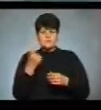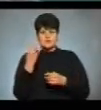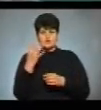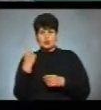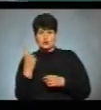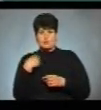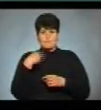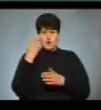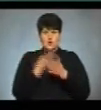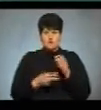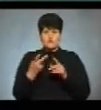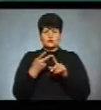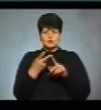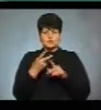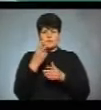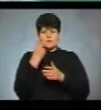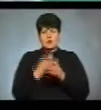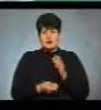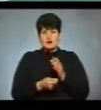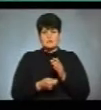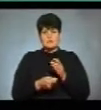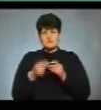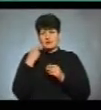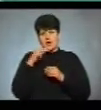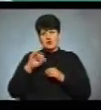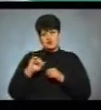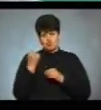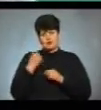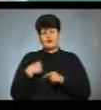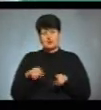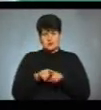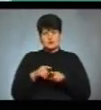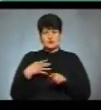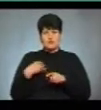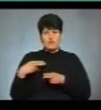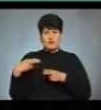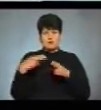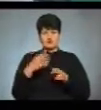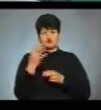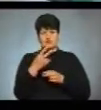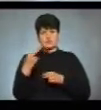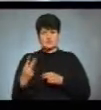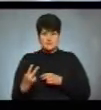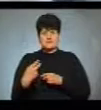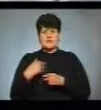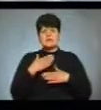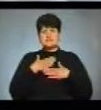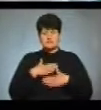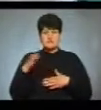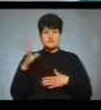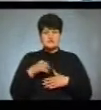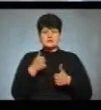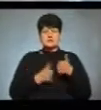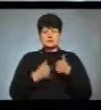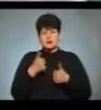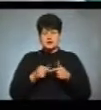програв. Другий бій я програв свого майже найкращого друга. Він теж зі мною зі Львова приїхав 4-2. Я задоволений. Всі змагання,